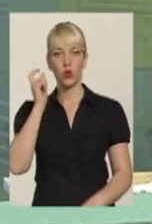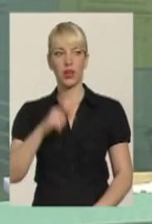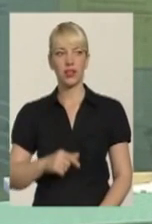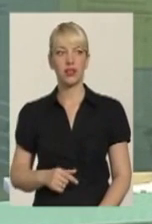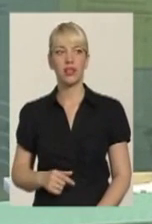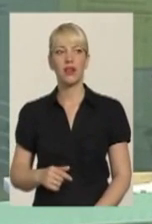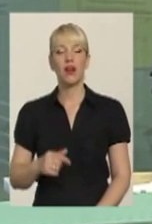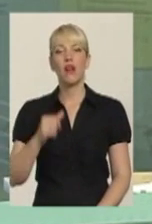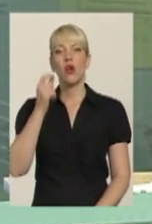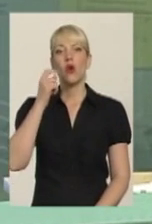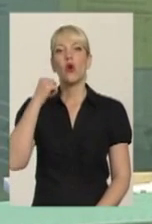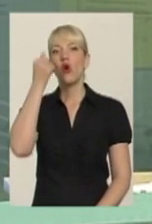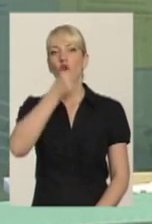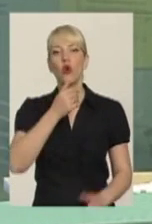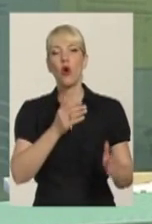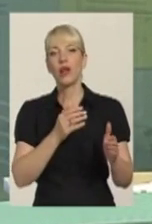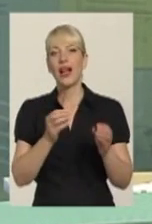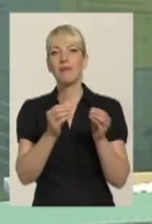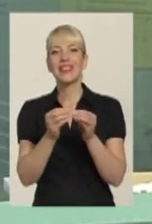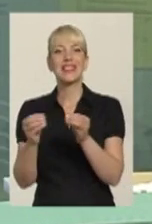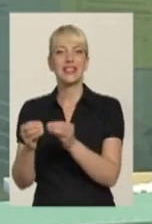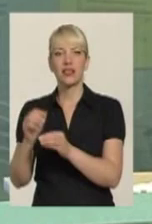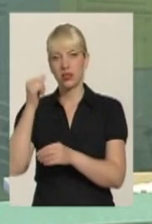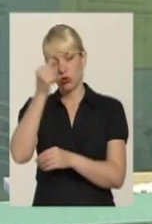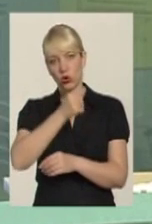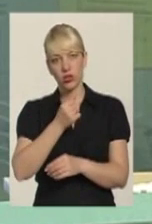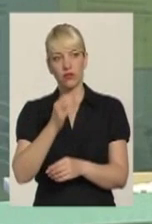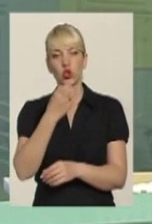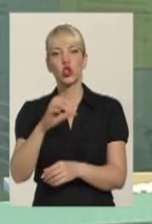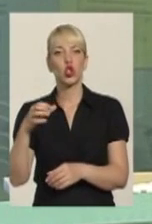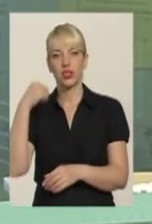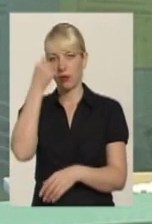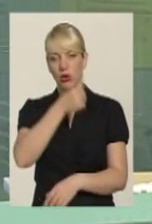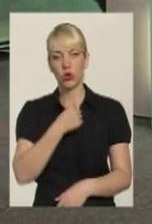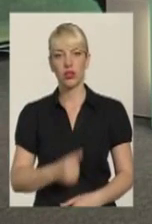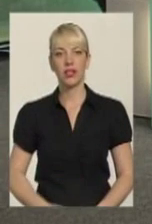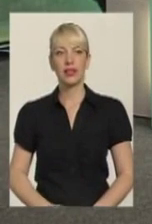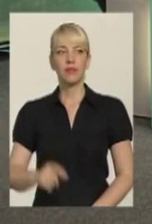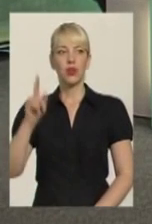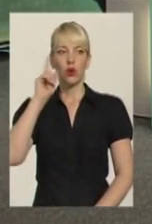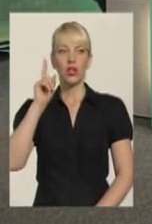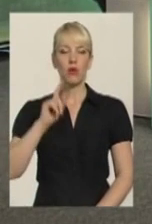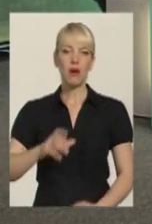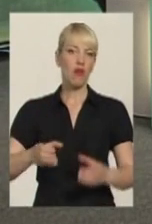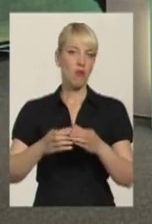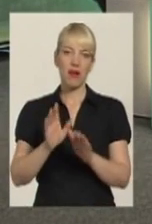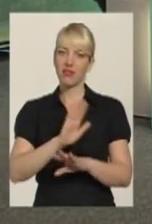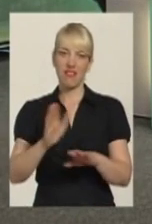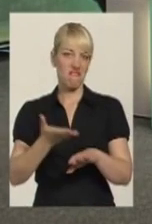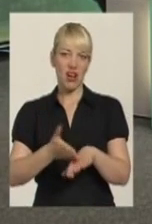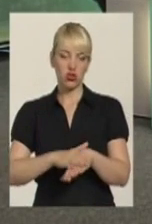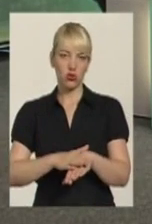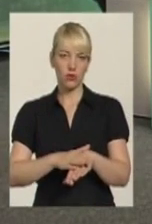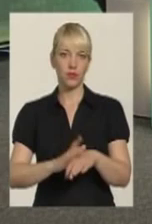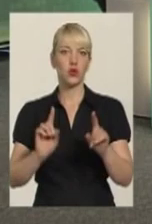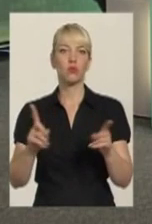роками, десятками років, сотнями? Ну, єврейській громаді це не важко, тому